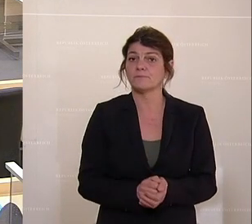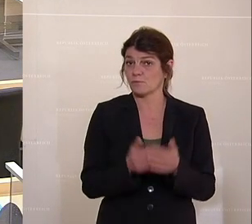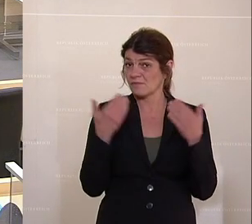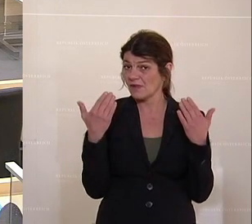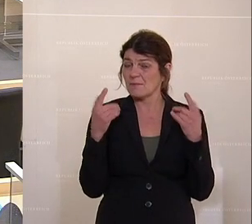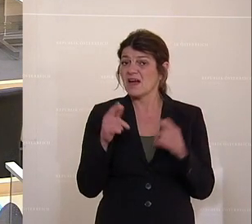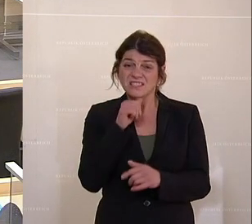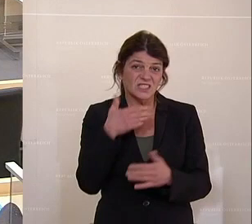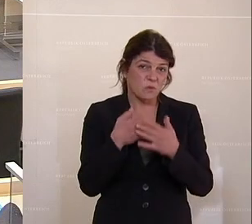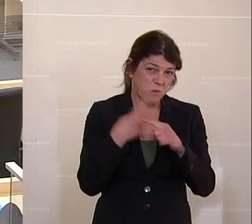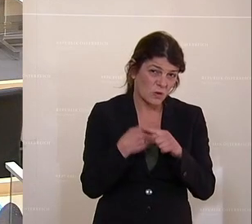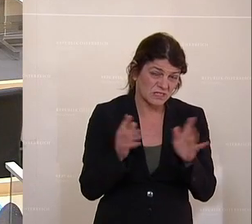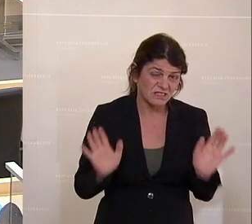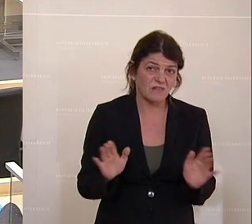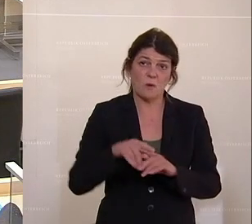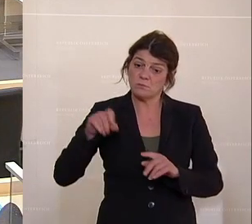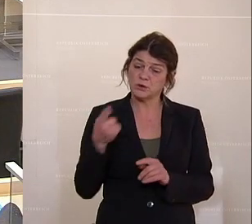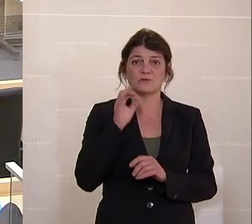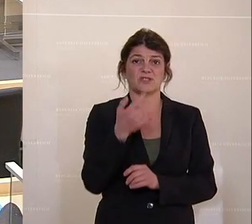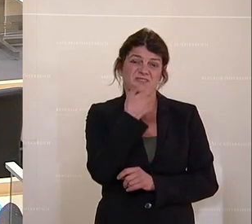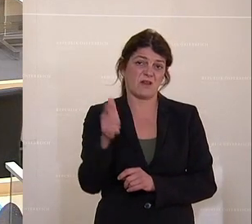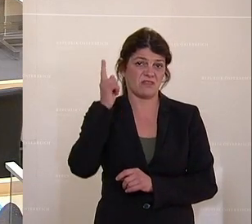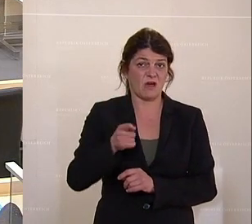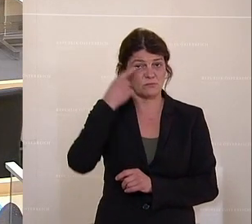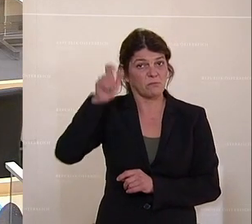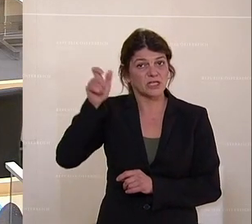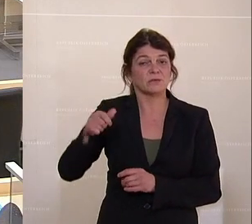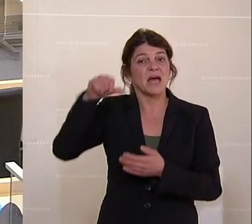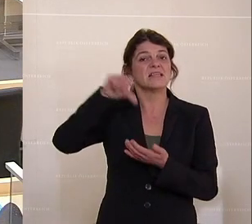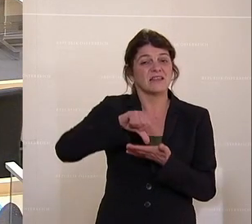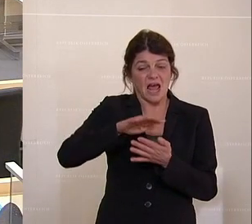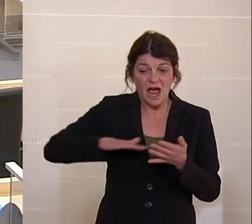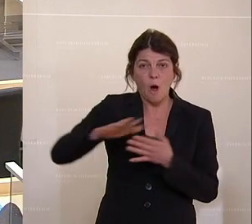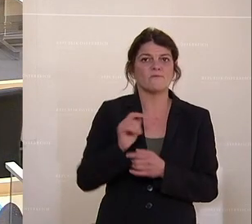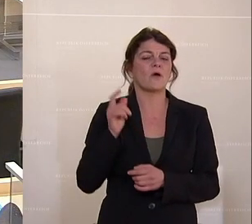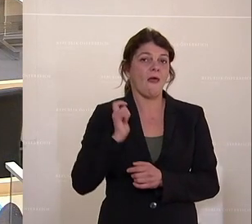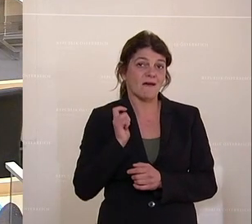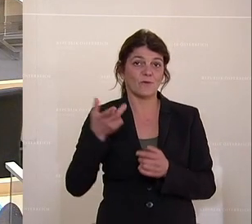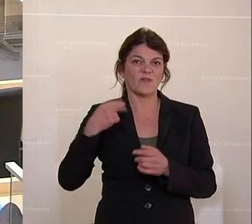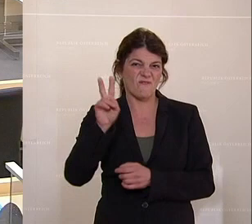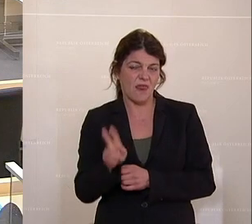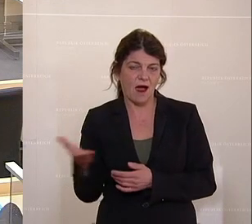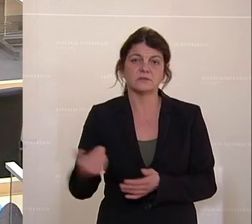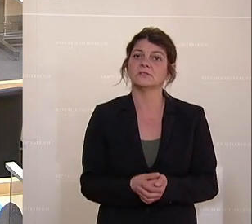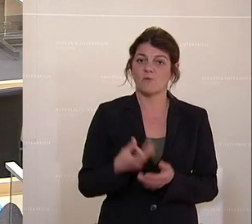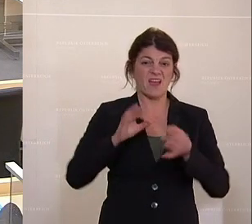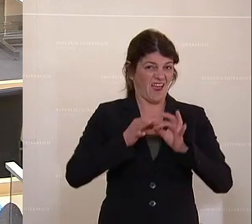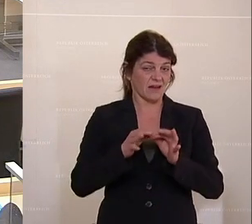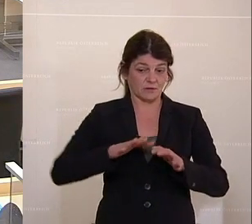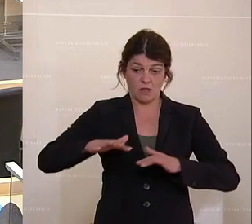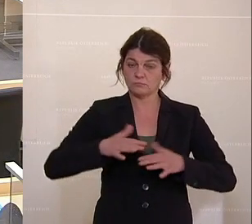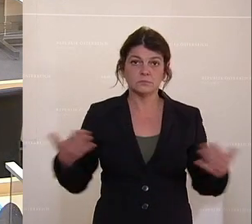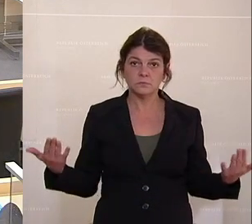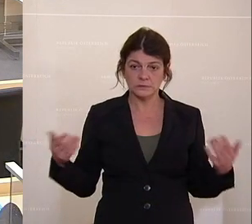Was nicht so positiv ist und vor allem für 200.000 Menschen im Zentralraum von Klagenfurt und Villach, also von Kärnten, ist, dass es